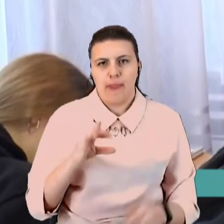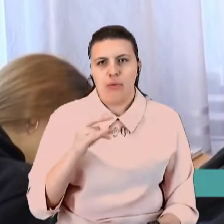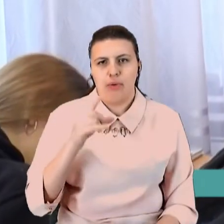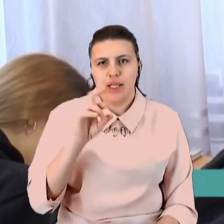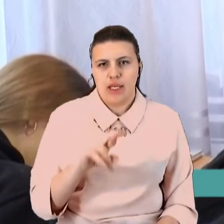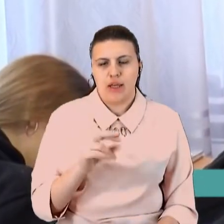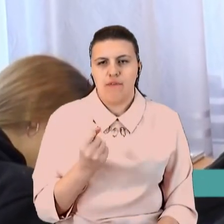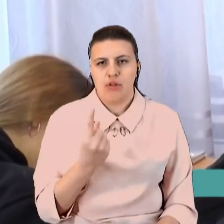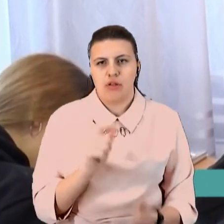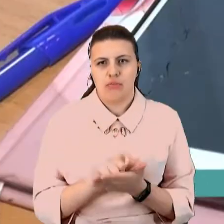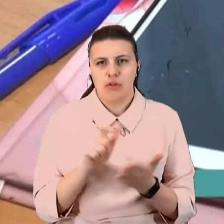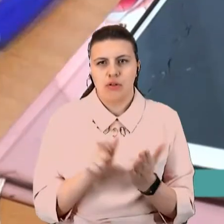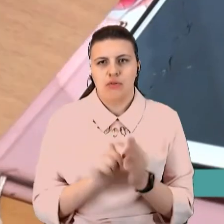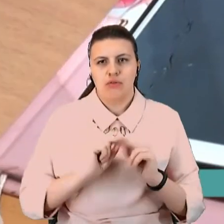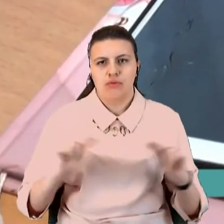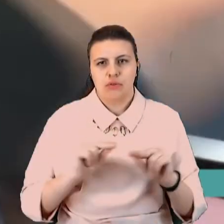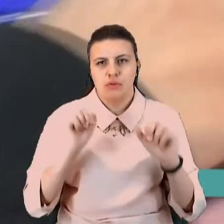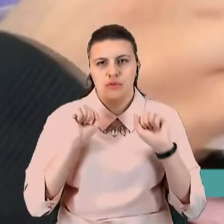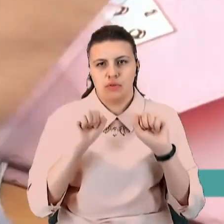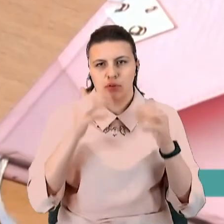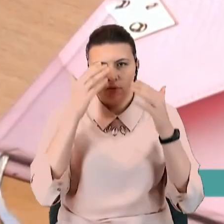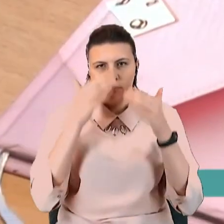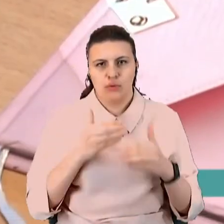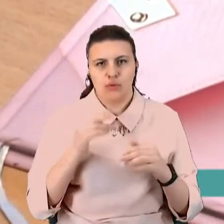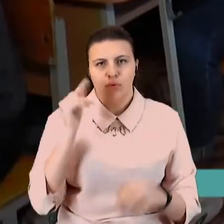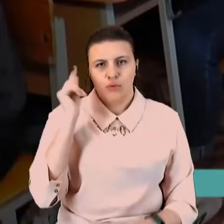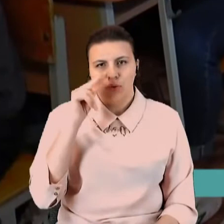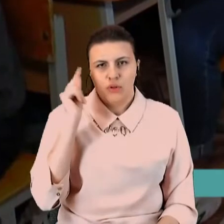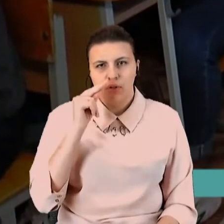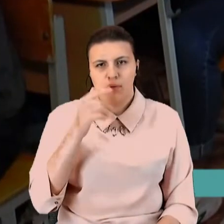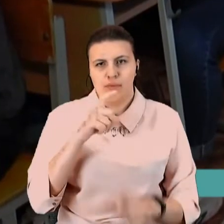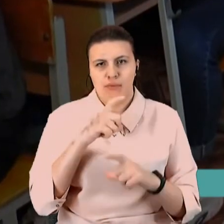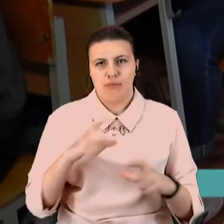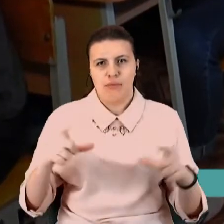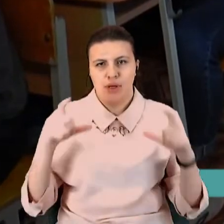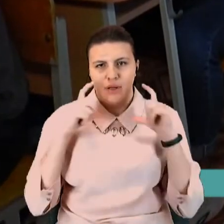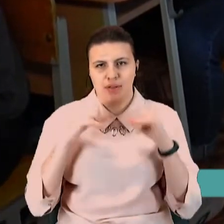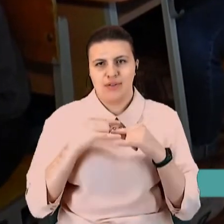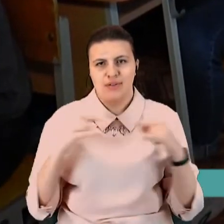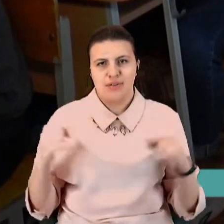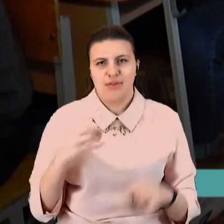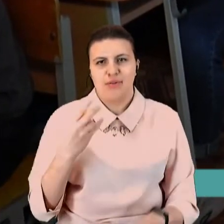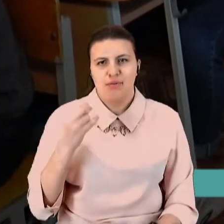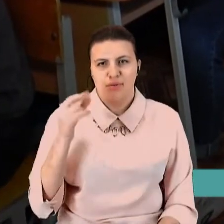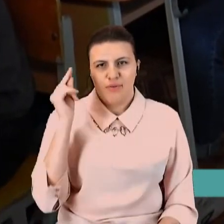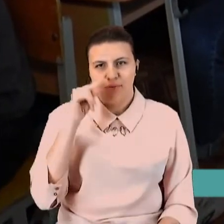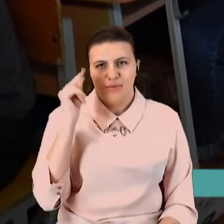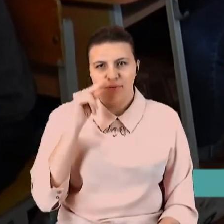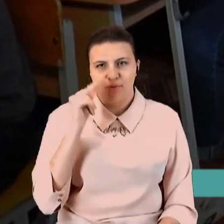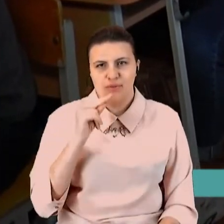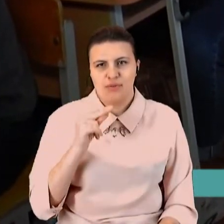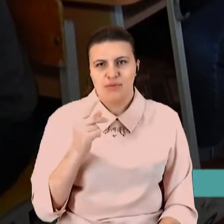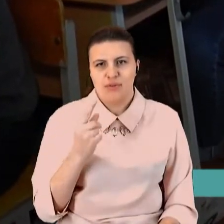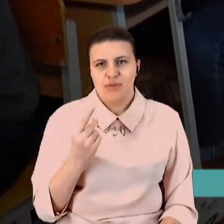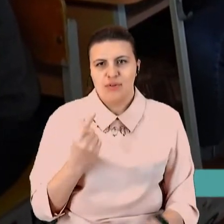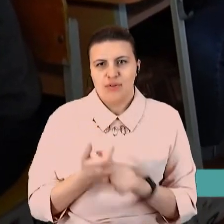Вчителька у захисному екрані, у школярів маски на партах. Для учня 11 класу перший раз побачити вчителя в цій захисній масці було дуже